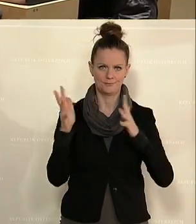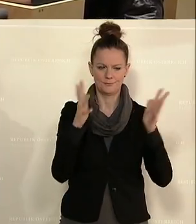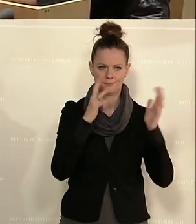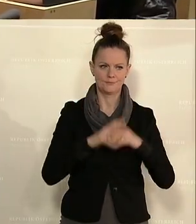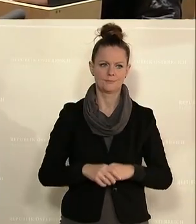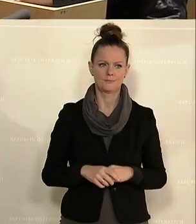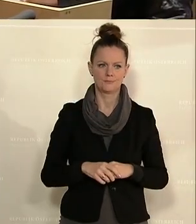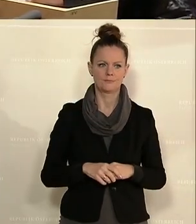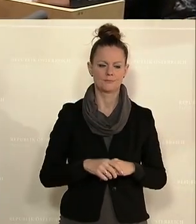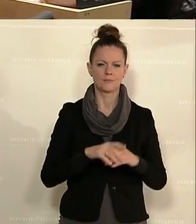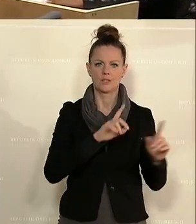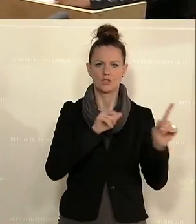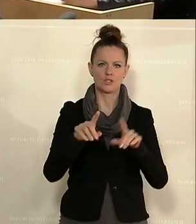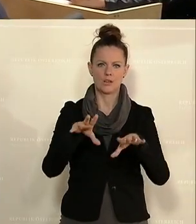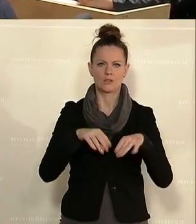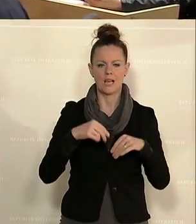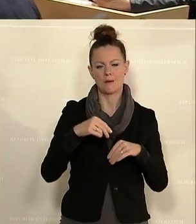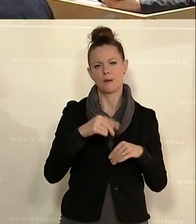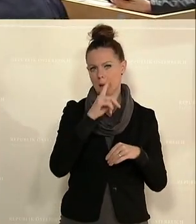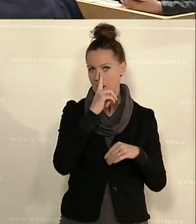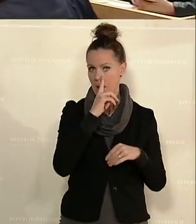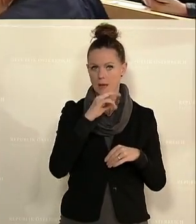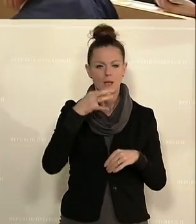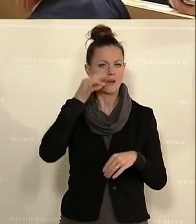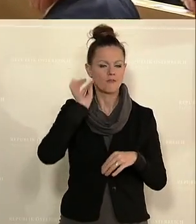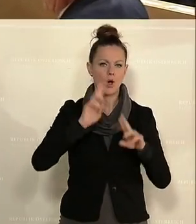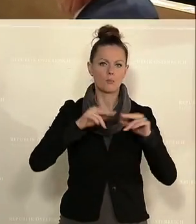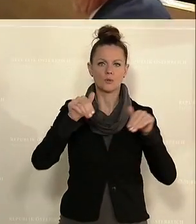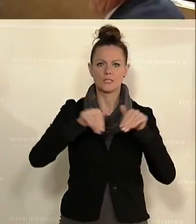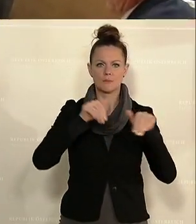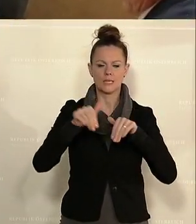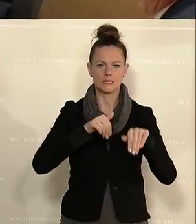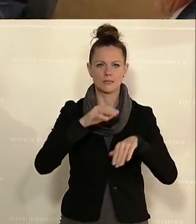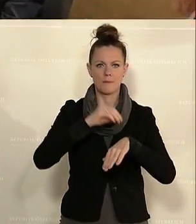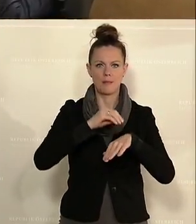Zu einer Stellungnahme hat sich Frau Bundesministerin Dr.in Al-Messadis gemeldet. Bitte schön, Frau Bundesministerin.